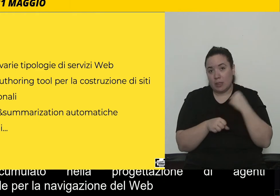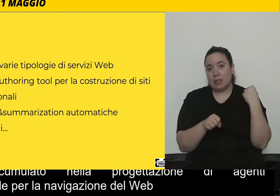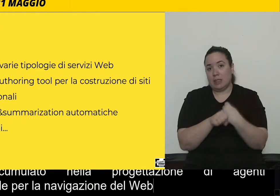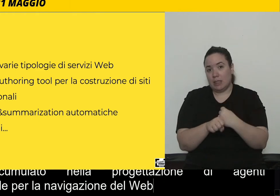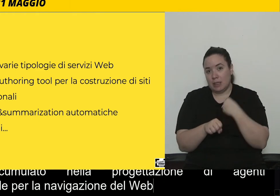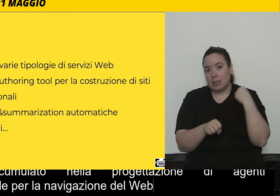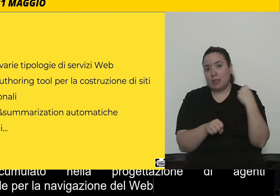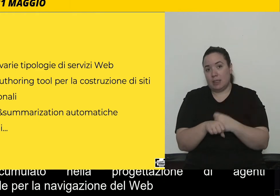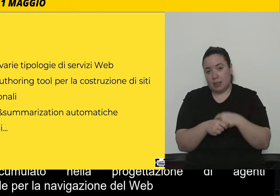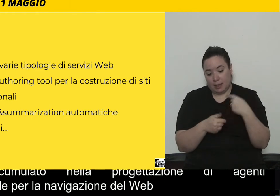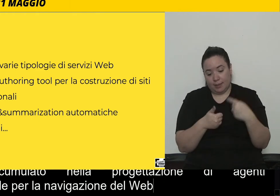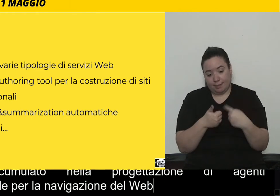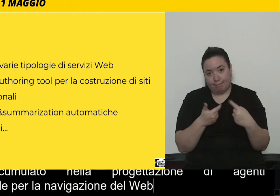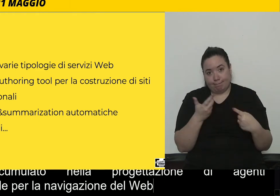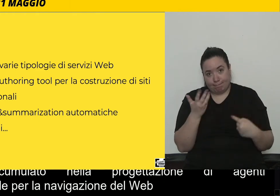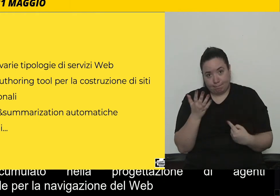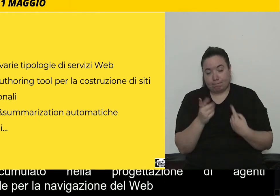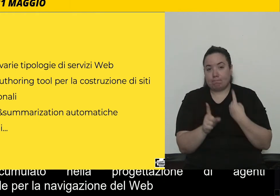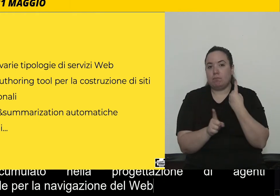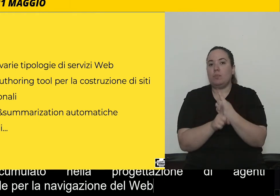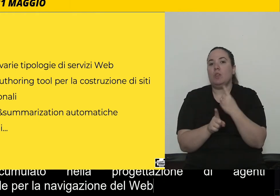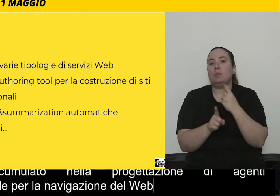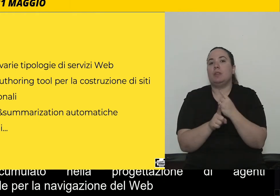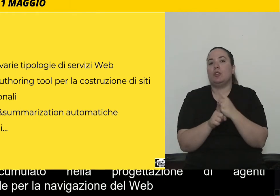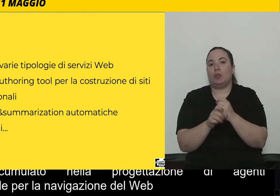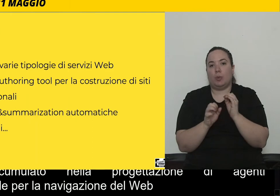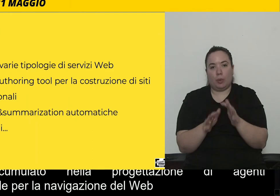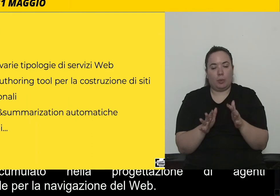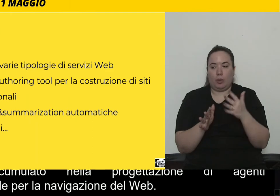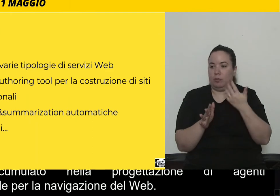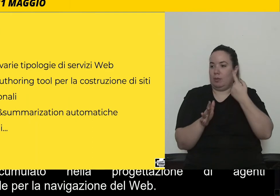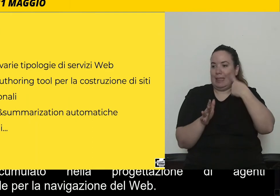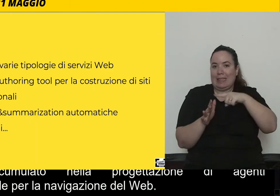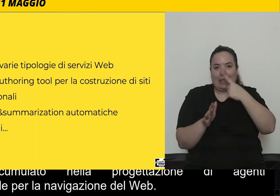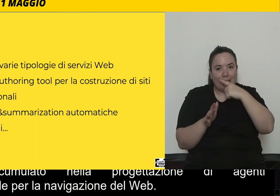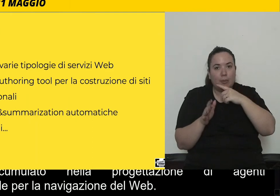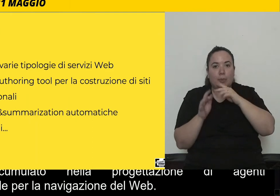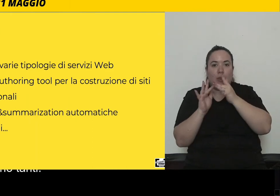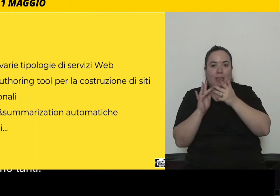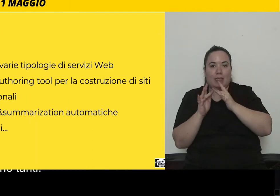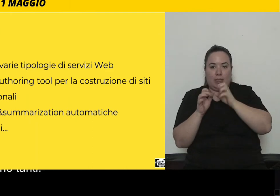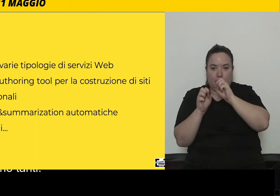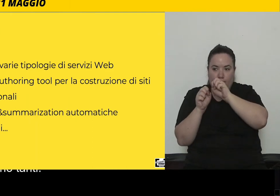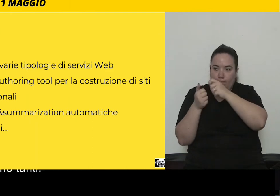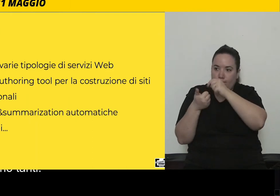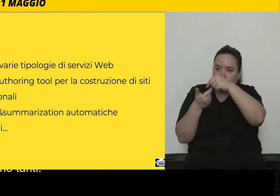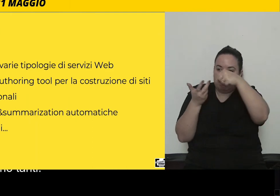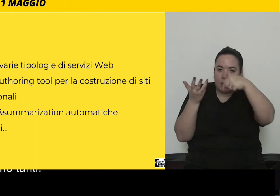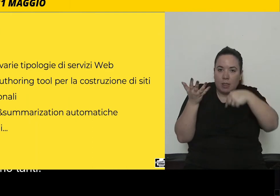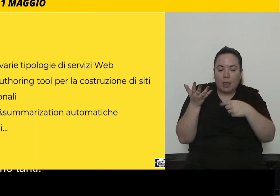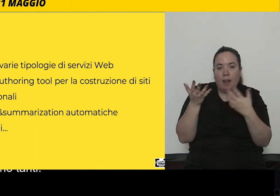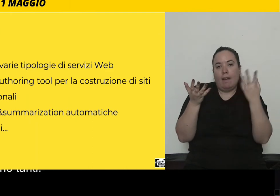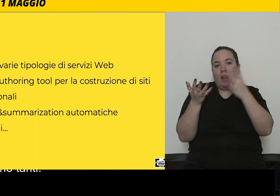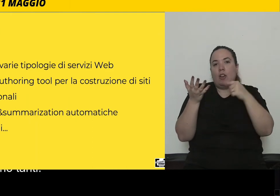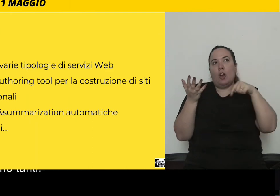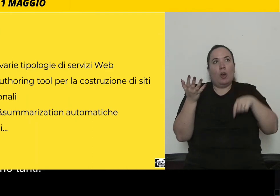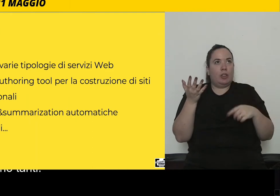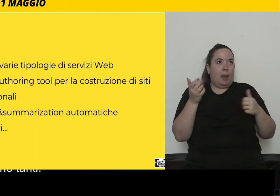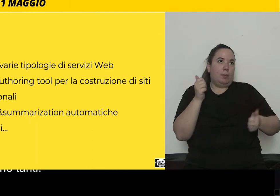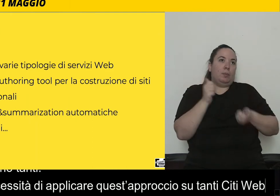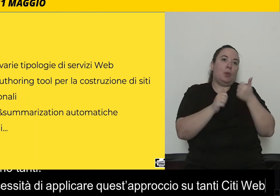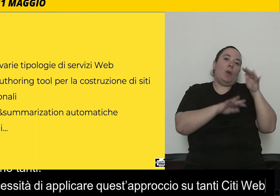abbiamo appunto la necessità di applicare questo approccio su tante tipologie di siti web, adesso ci siamo concentrati soprattutto su siti web